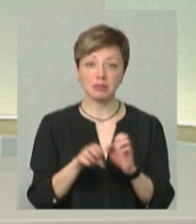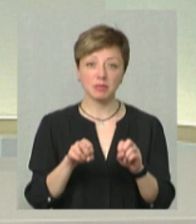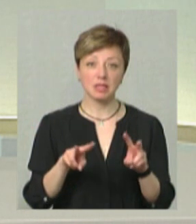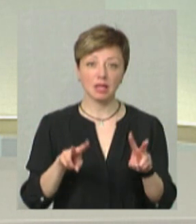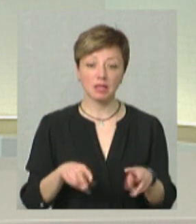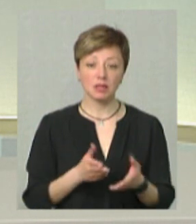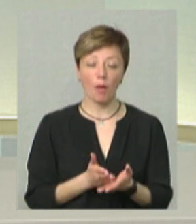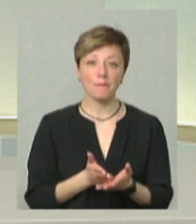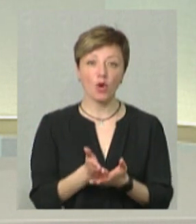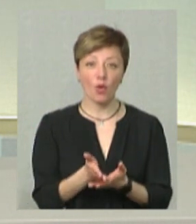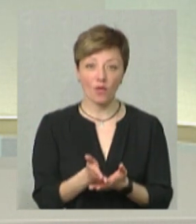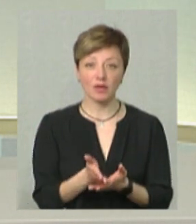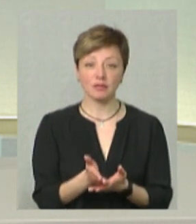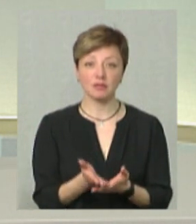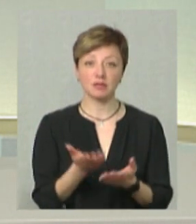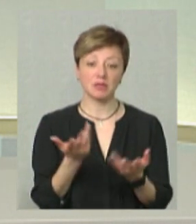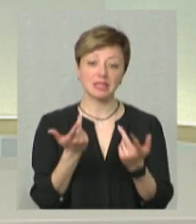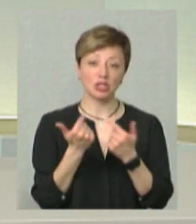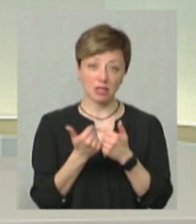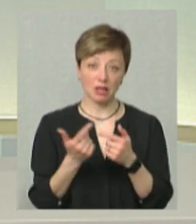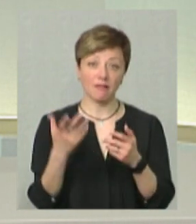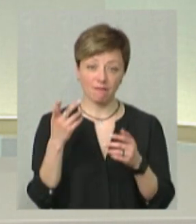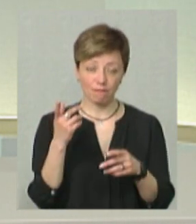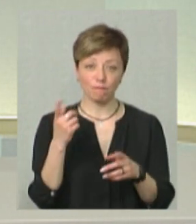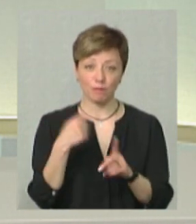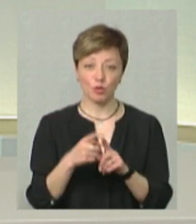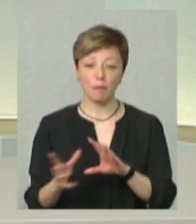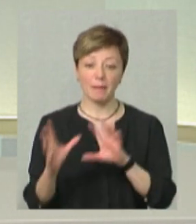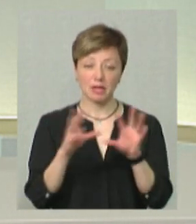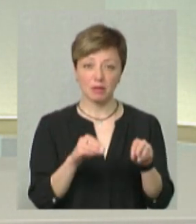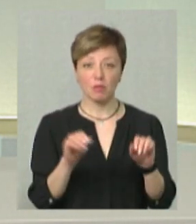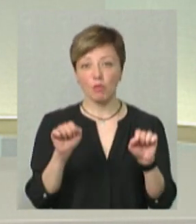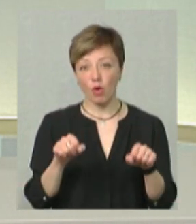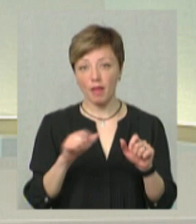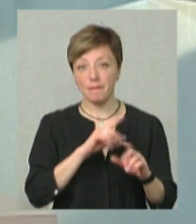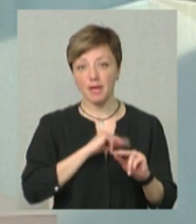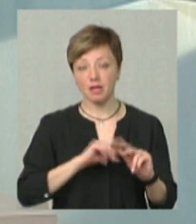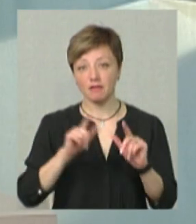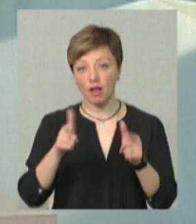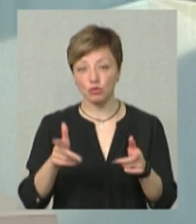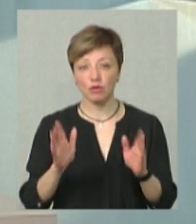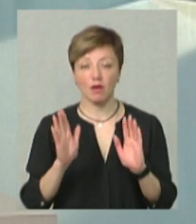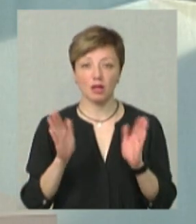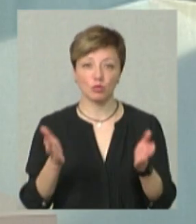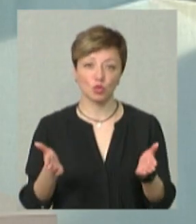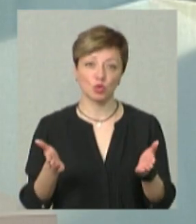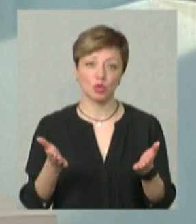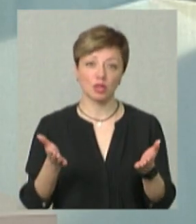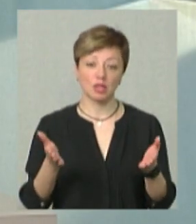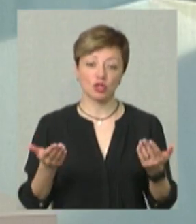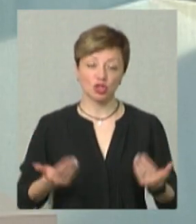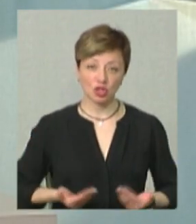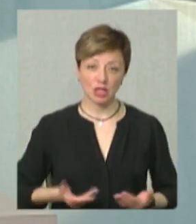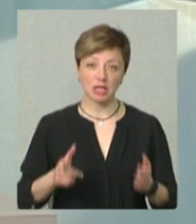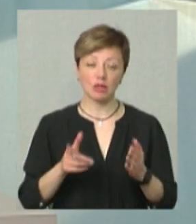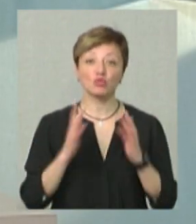профільні, із числа переселенців, ми мали змогу працевлаштувати, і вони будуть вже з дітьми